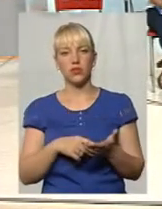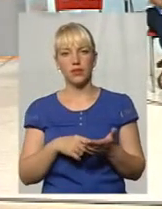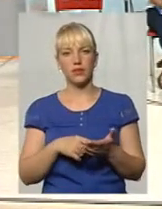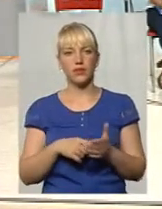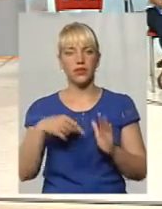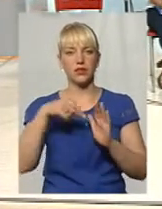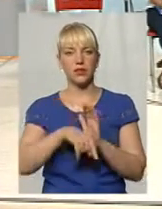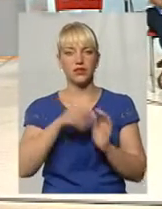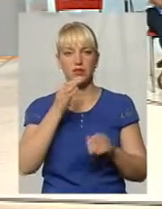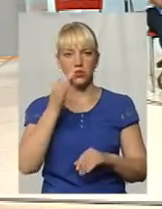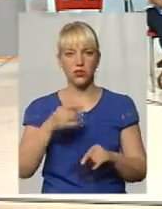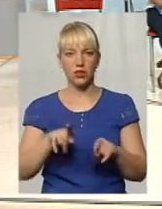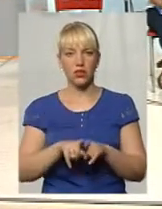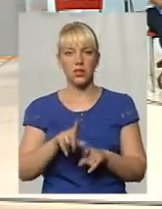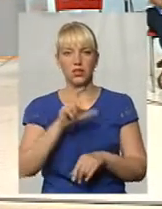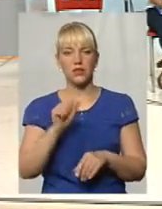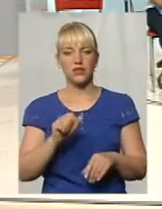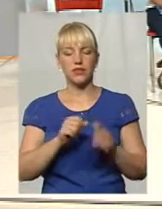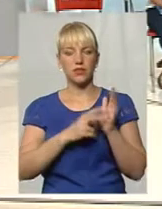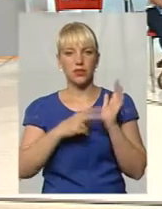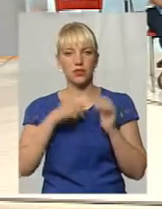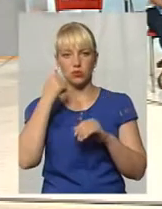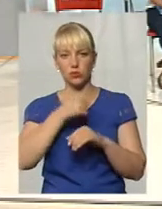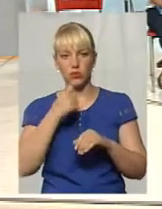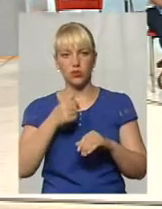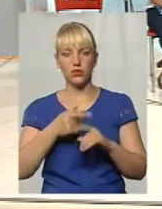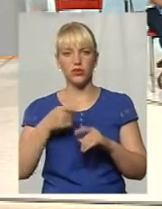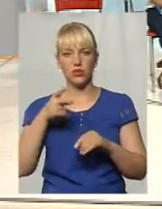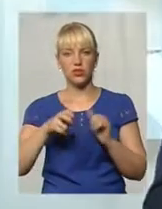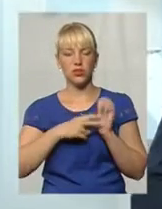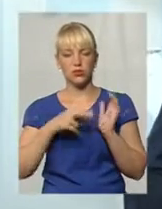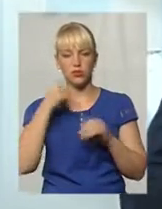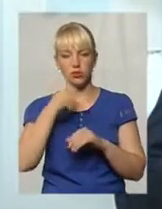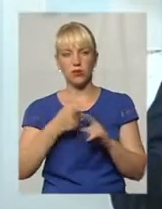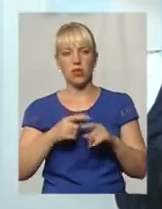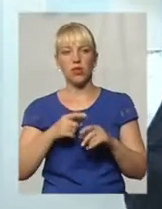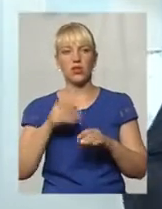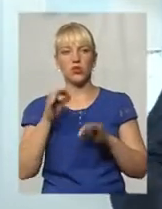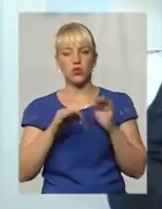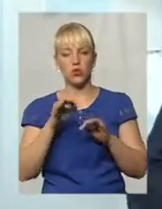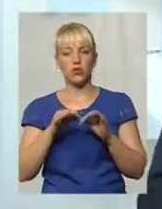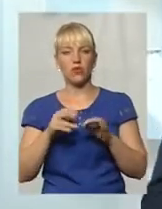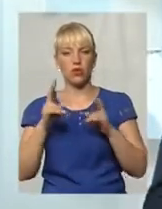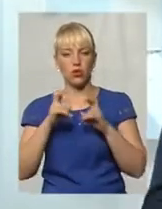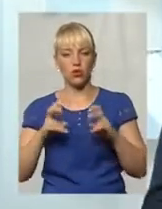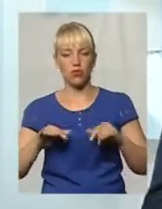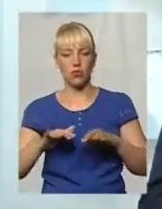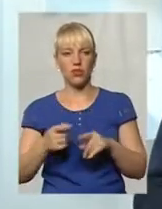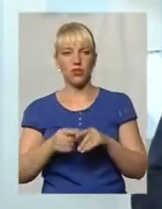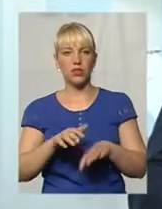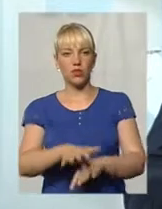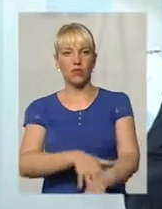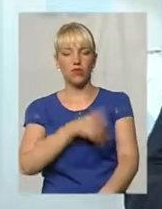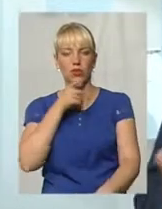скажу наступне, в 2017 році, в 2016 році, зрозуміло, судовий розвід проваджень, він довготривалий процес.